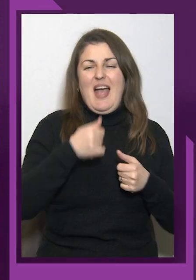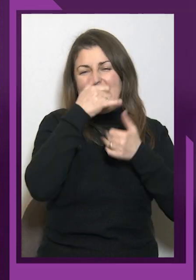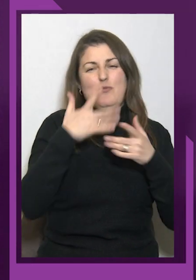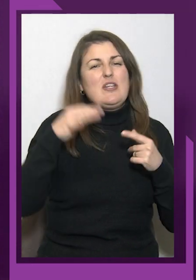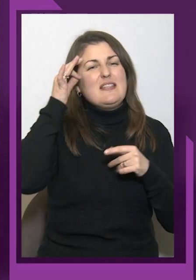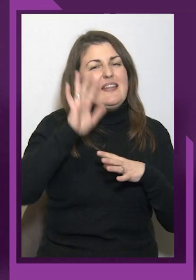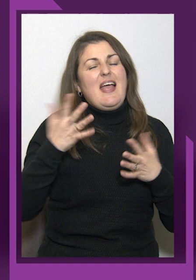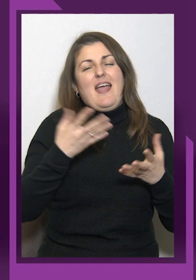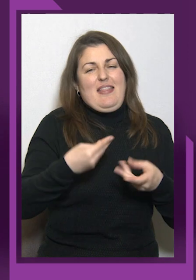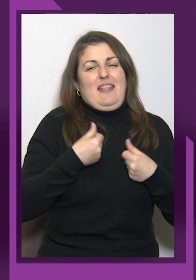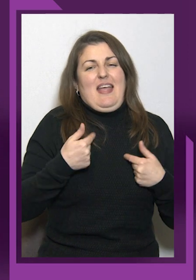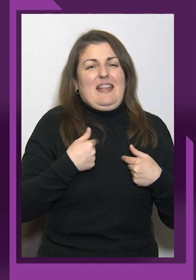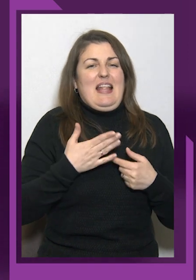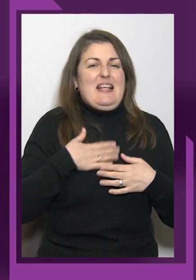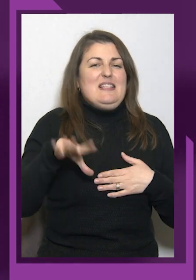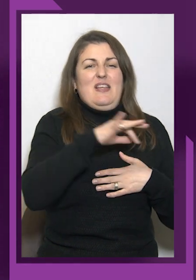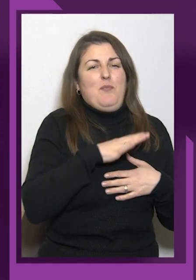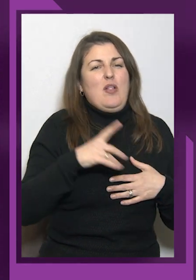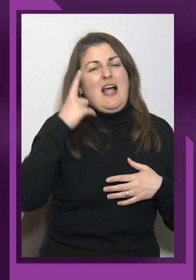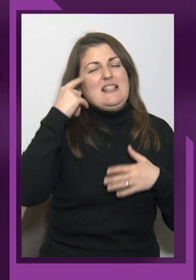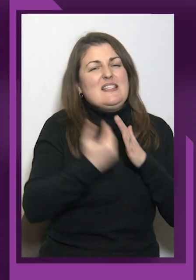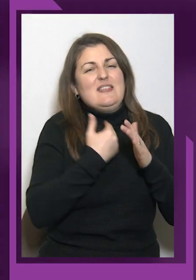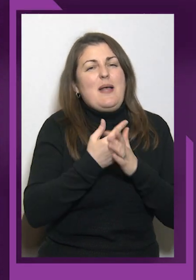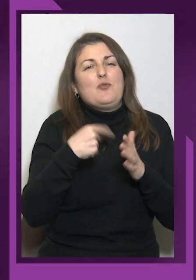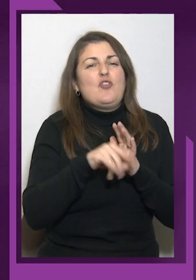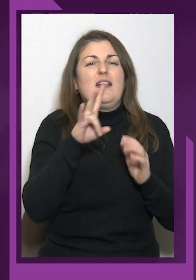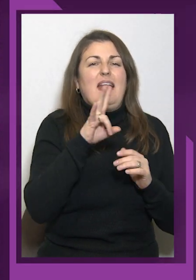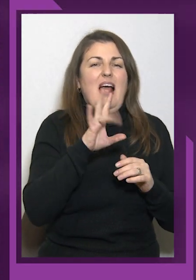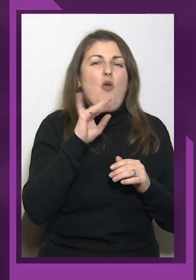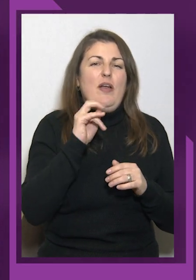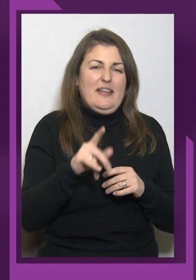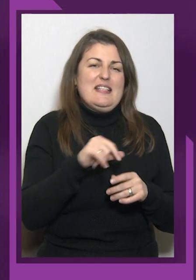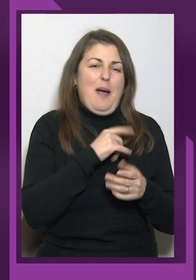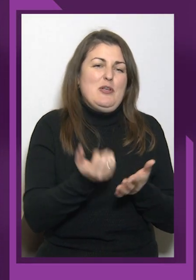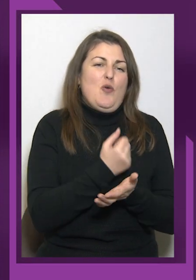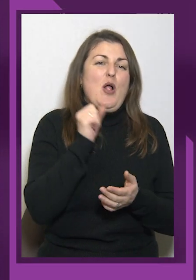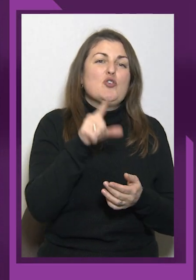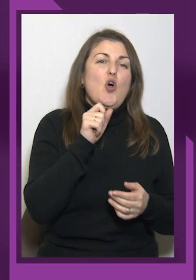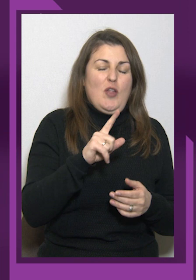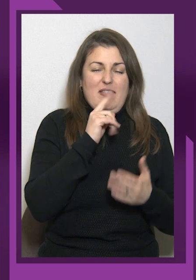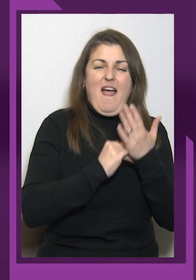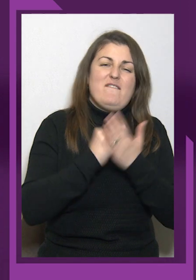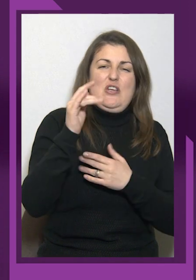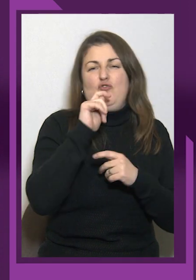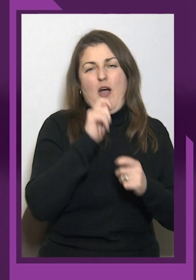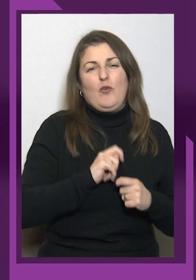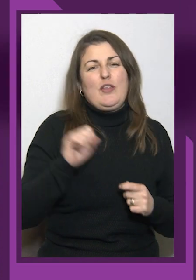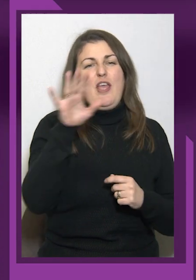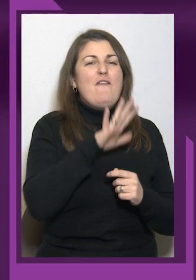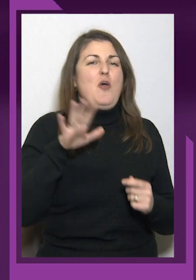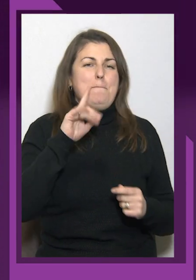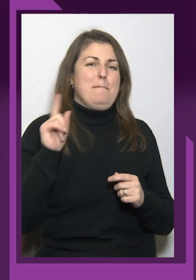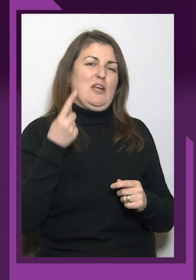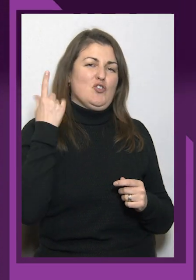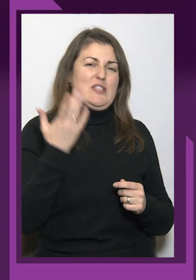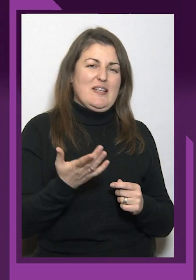Наталія Олійник саме здобула золоту, найвищу нагороду європейської першості. Поділіться, будь ласка, вашими емоціями,